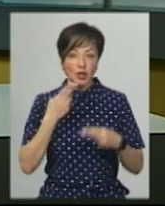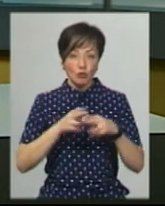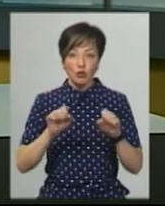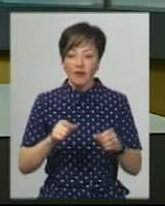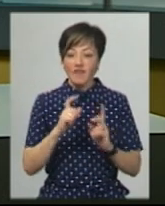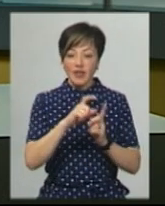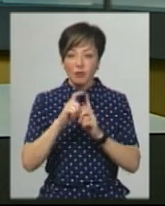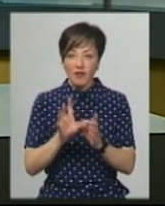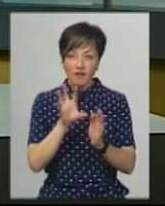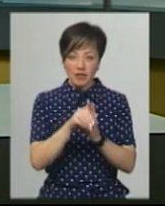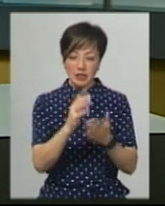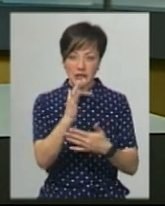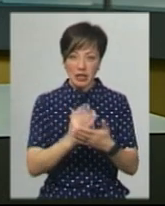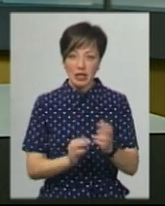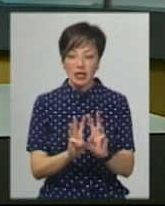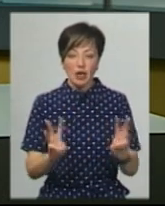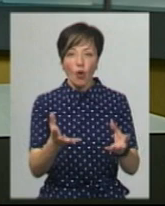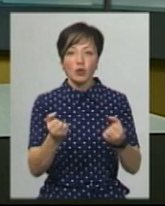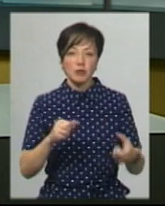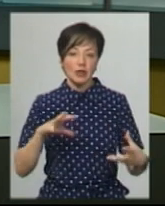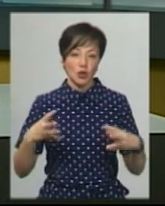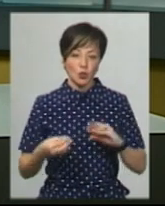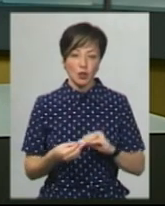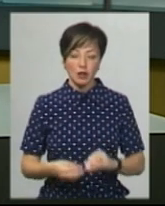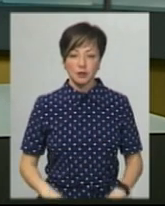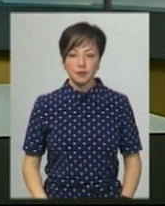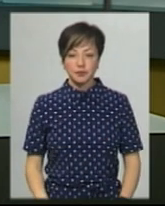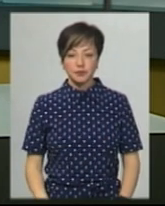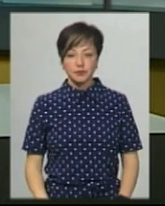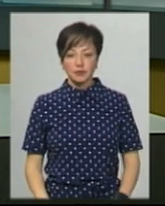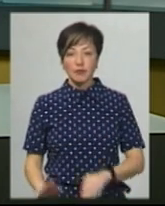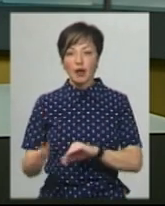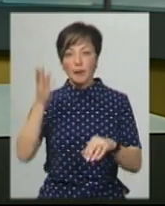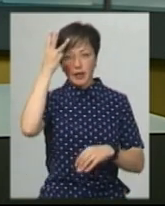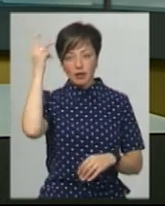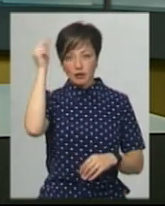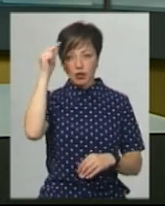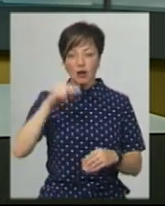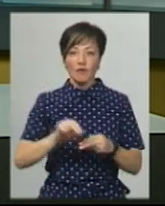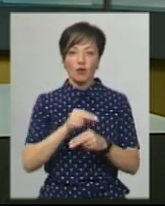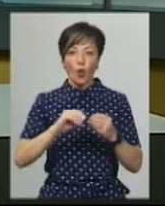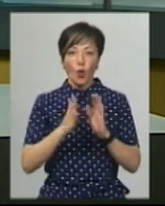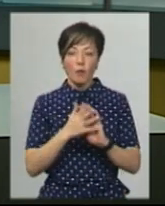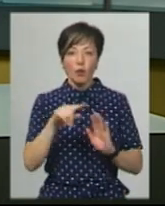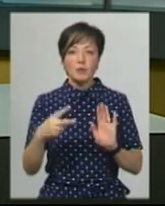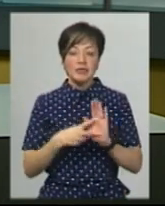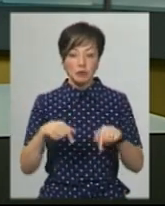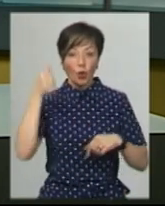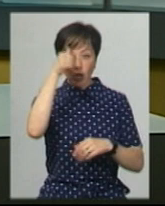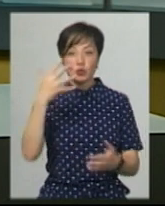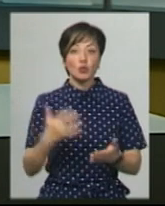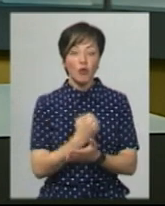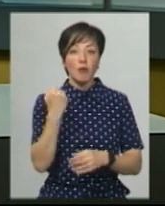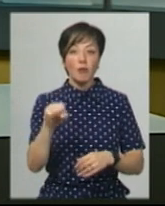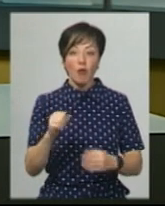свої відповіді внести на сайті і отримати результат. Хмельницький навчально-виховний комплекс номер 7 цьогоріч здобув